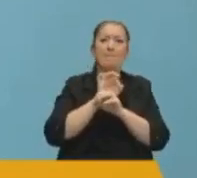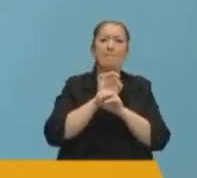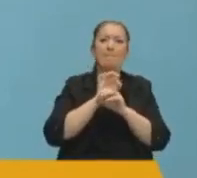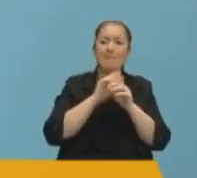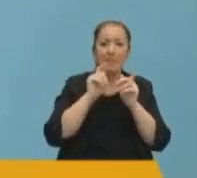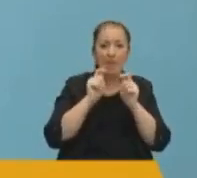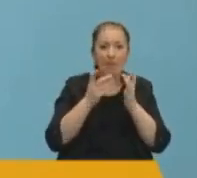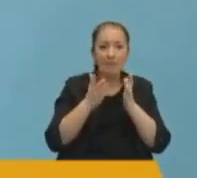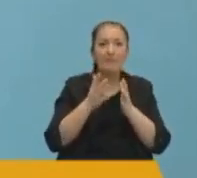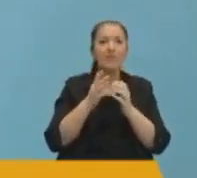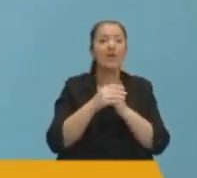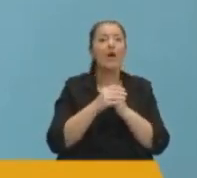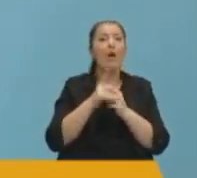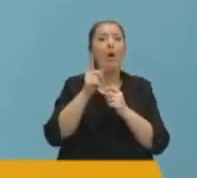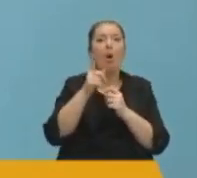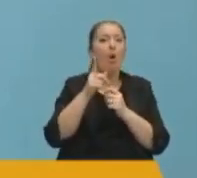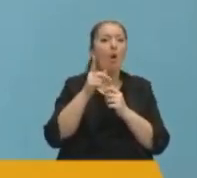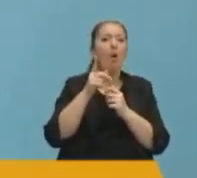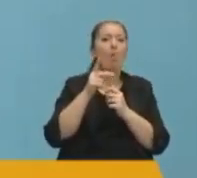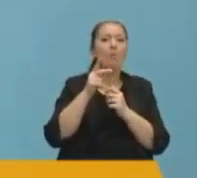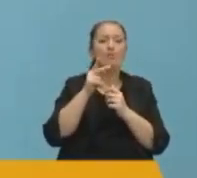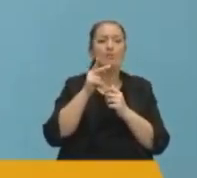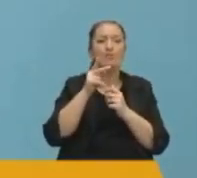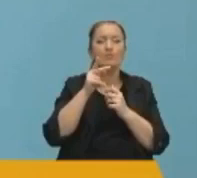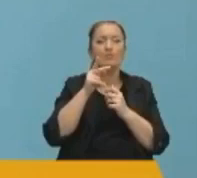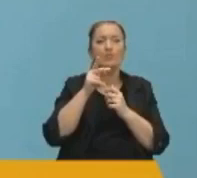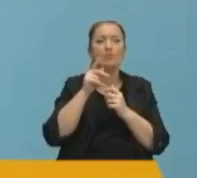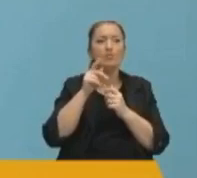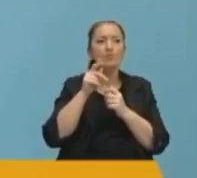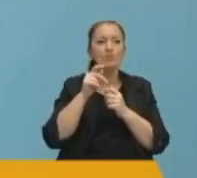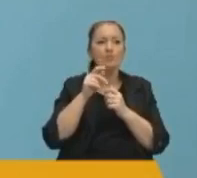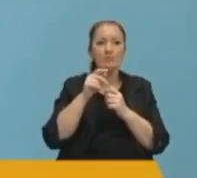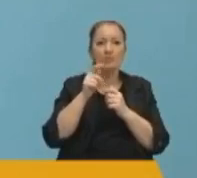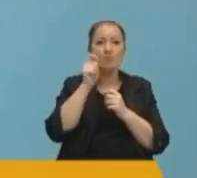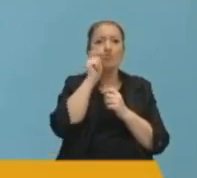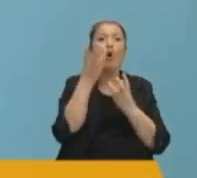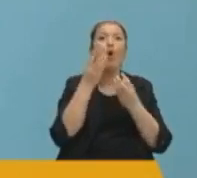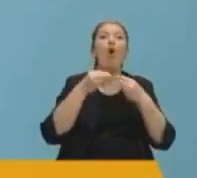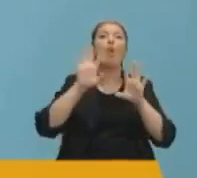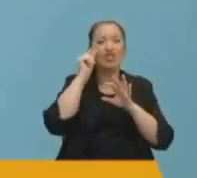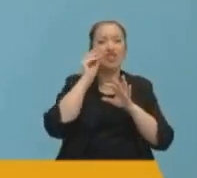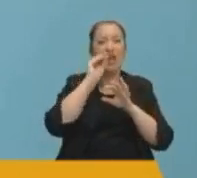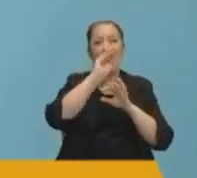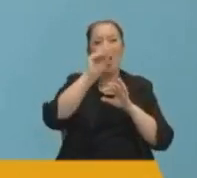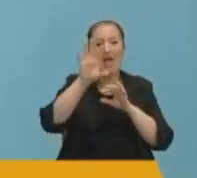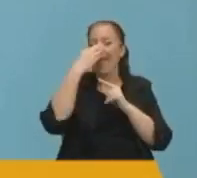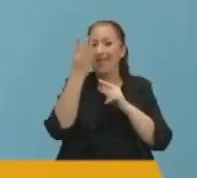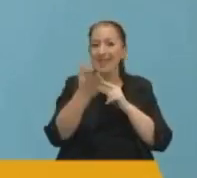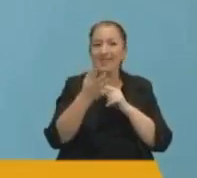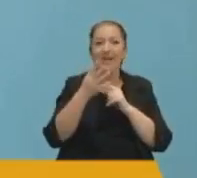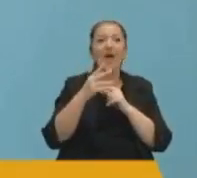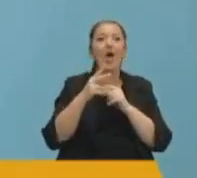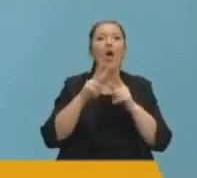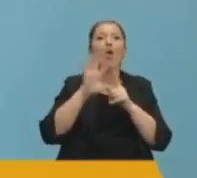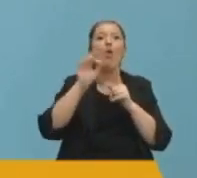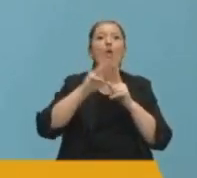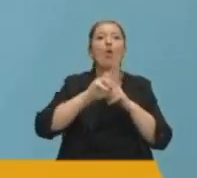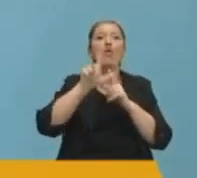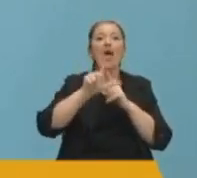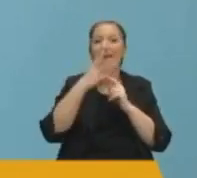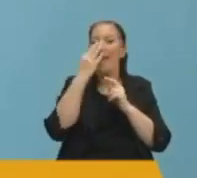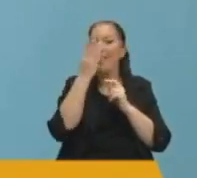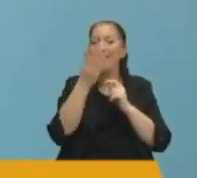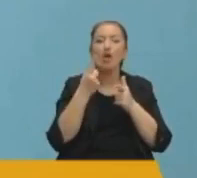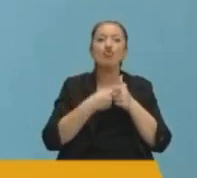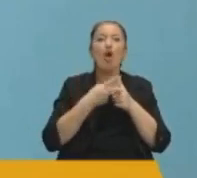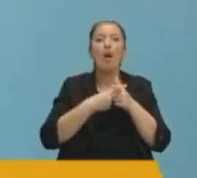ifade edeyim ki, gayrimüslim vatandaşlarıma gönderdiğiniz, benim de aslında takdir ettiğim Noel hediyesinde, Noel babanın hediye çorabını düşünecek